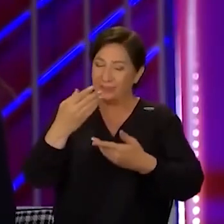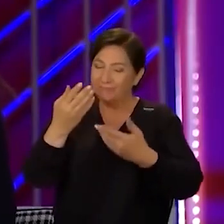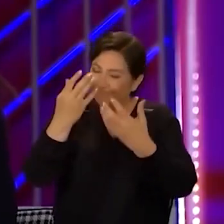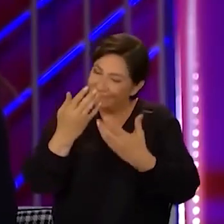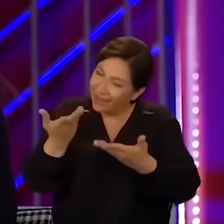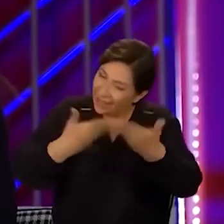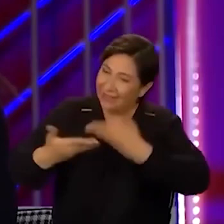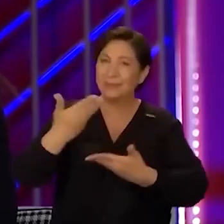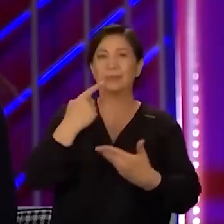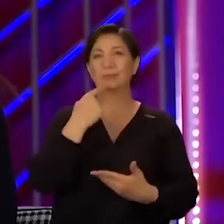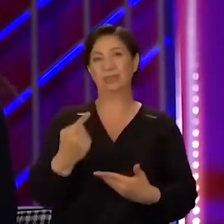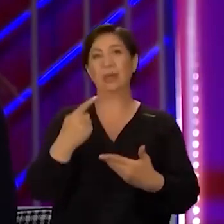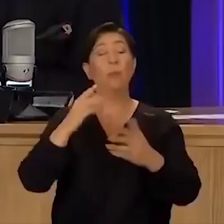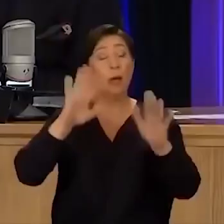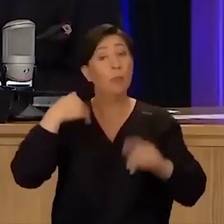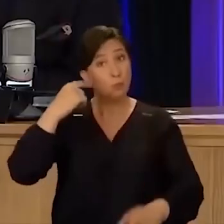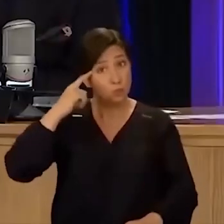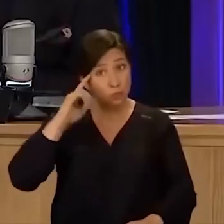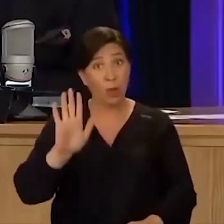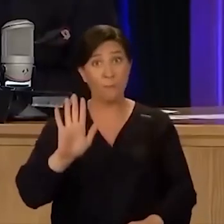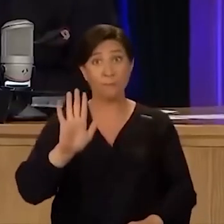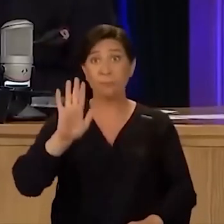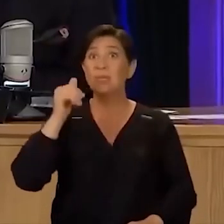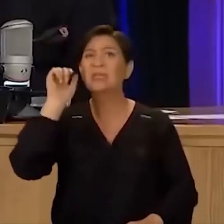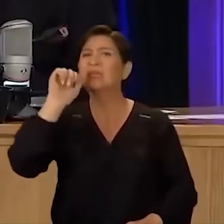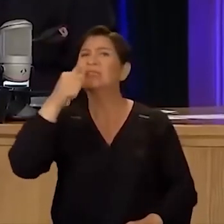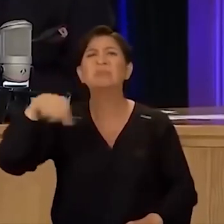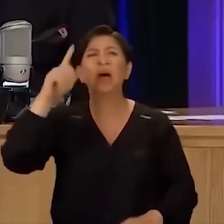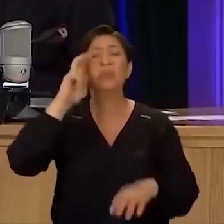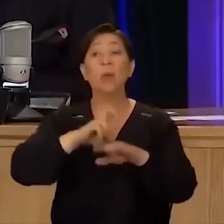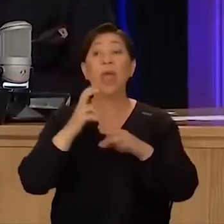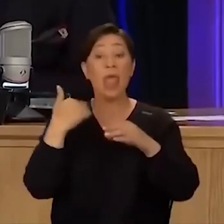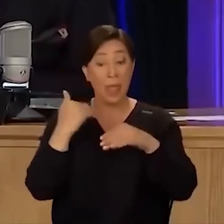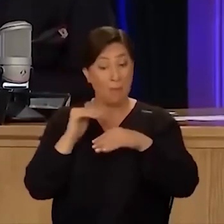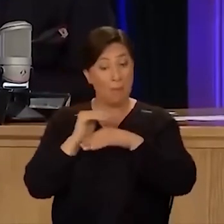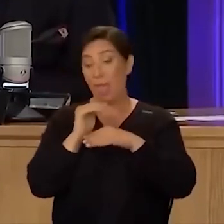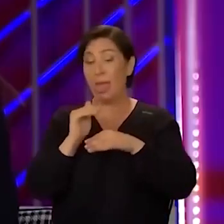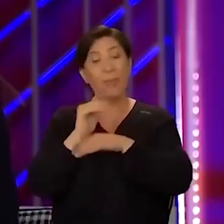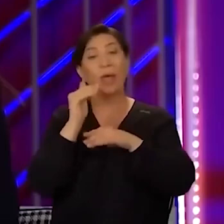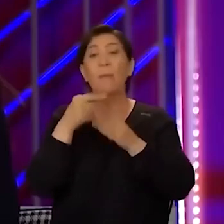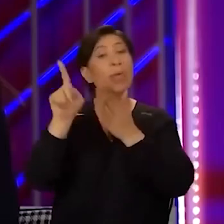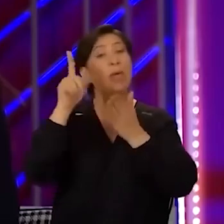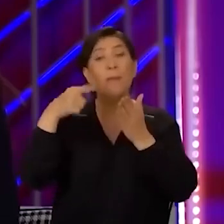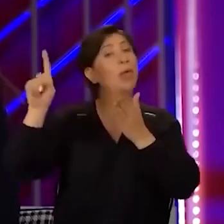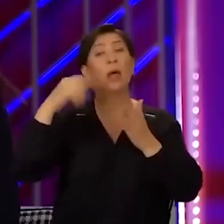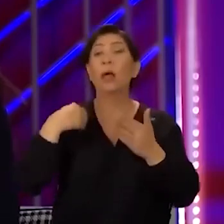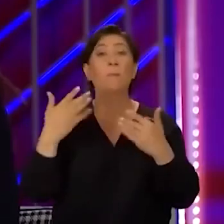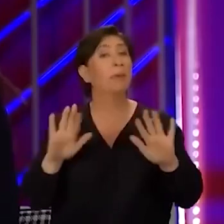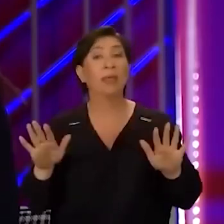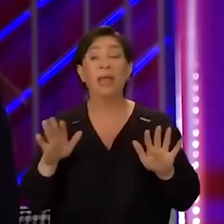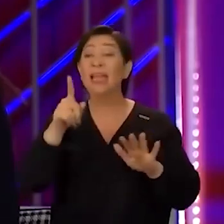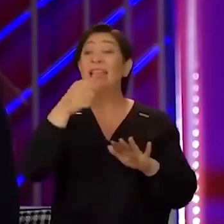kabul edeceğim. Bu düşüncem benim. Bir sürü insan da aynı şeyi düşünüyor ve kimse hatırlamıyor. Çünkü yaşanmışlıkları çok fazla olan Kimse,